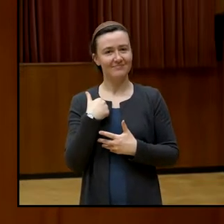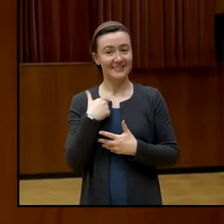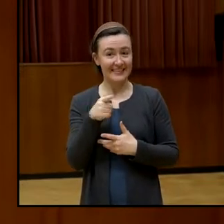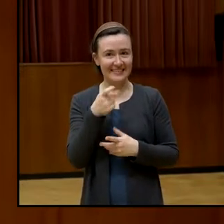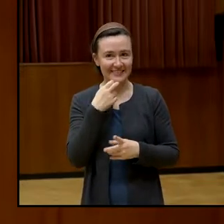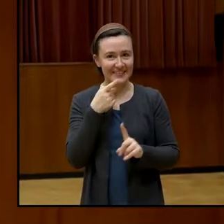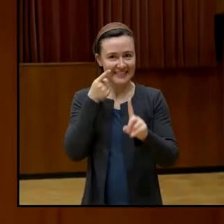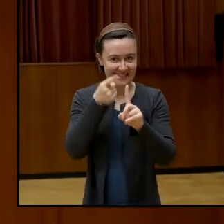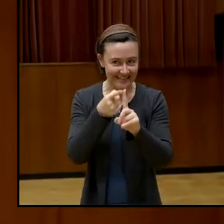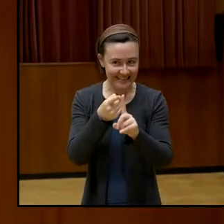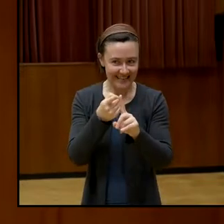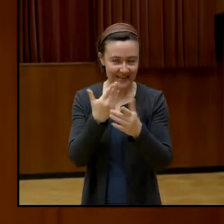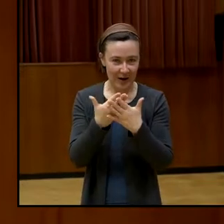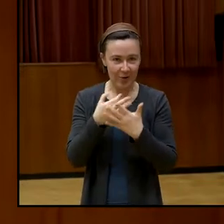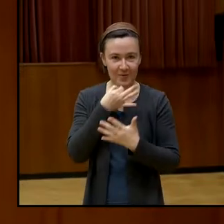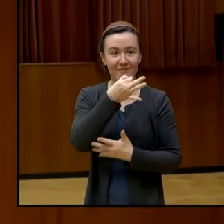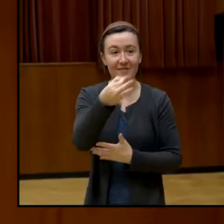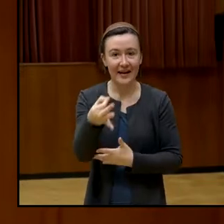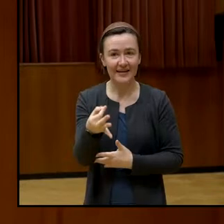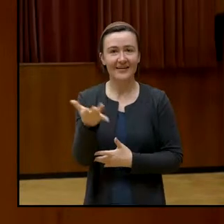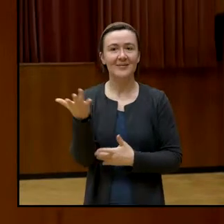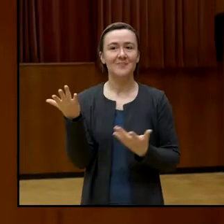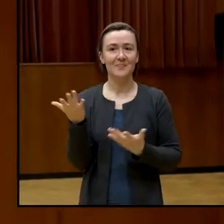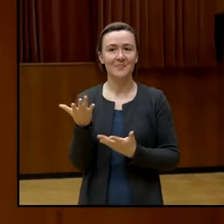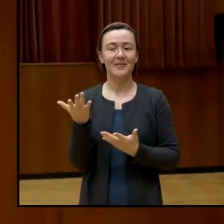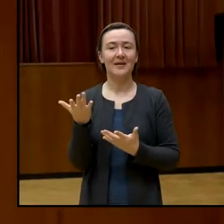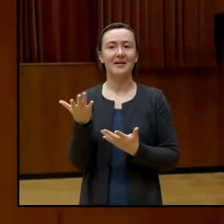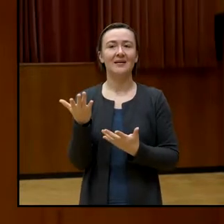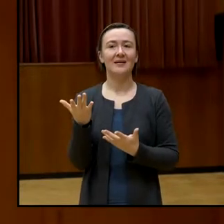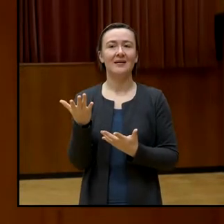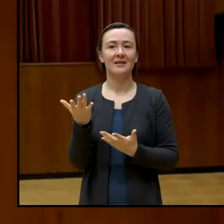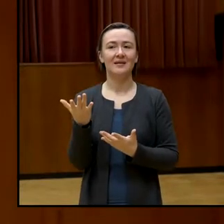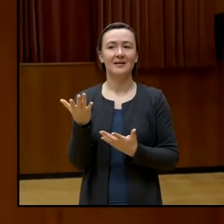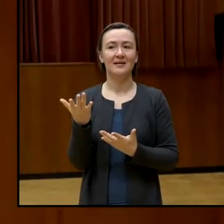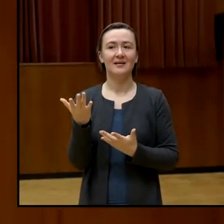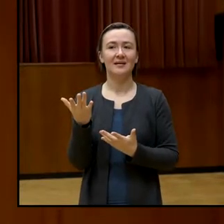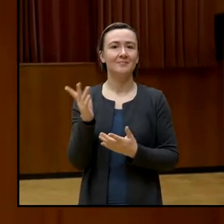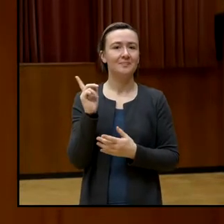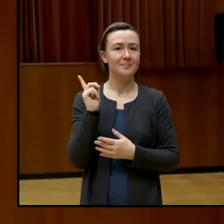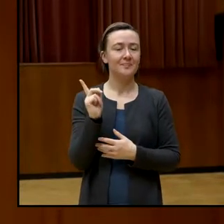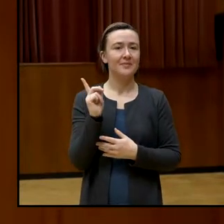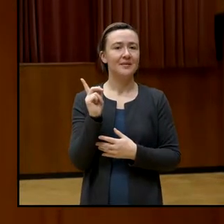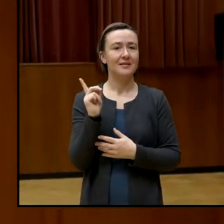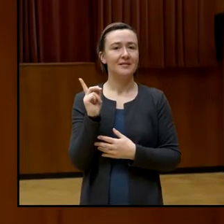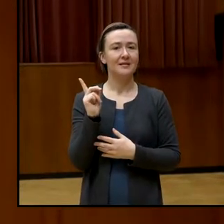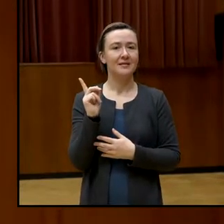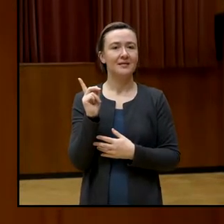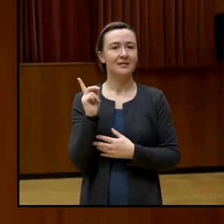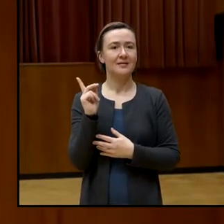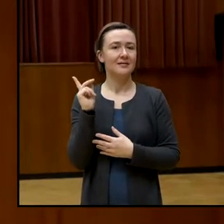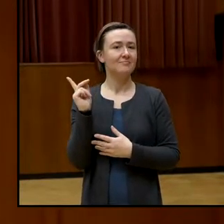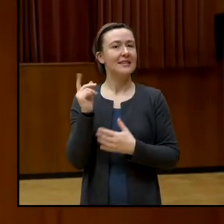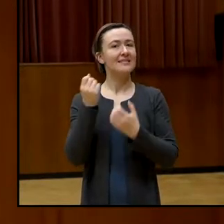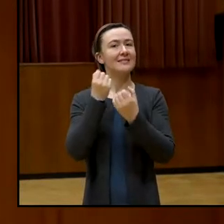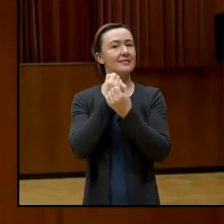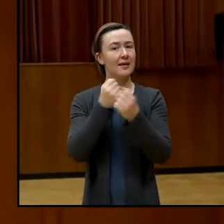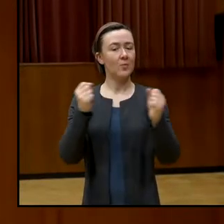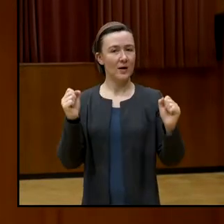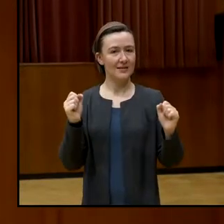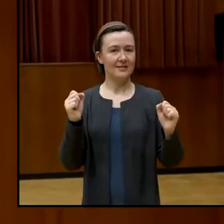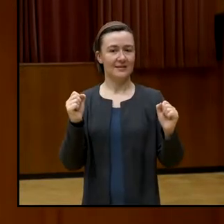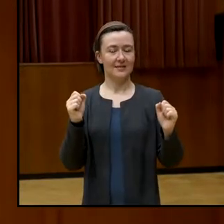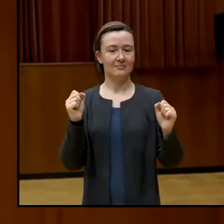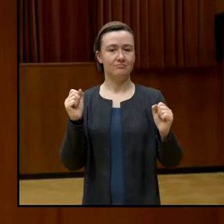hinaus wollte mit der Frage, nämlich, dass die Demokratie